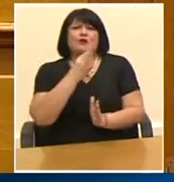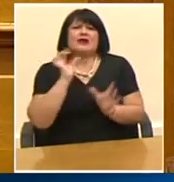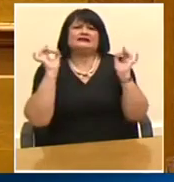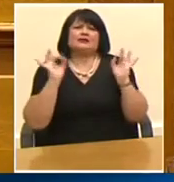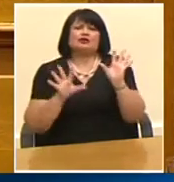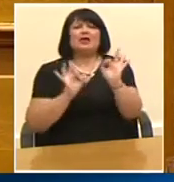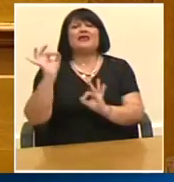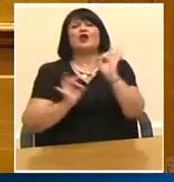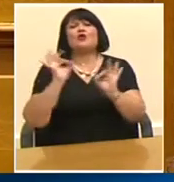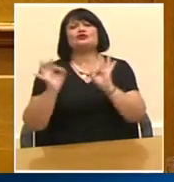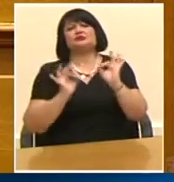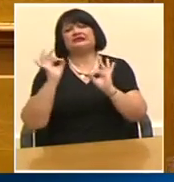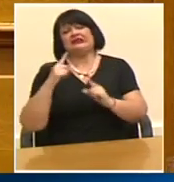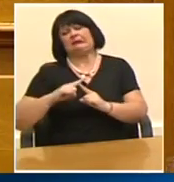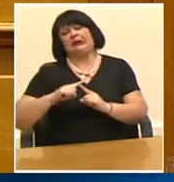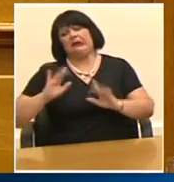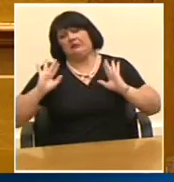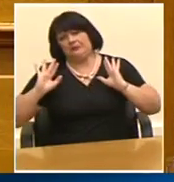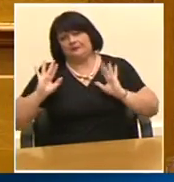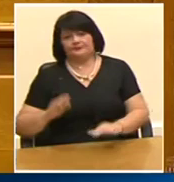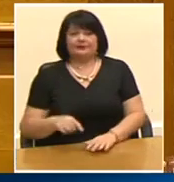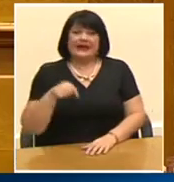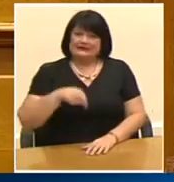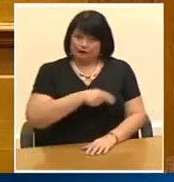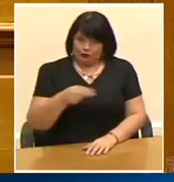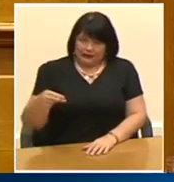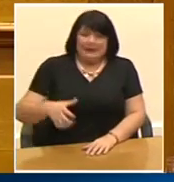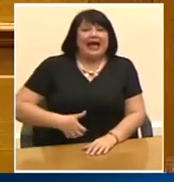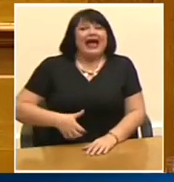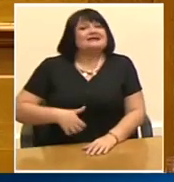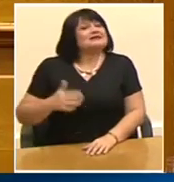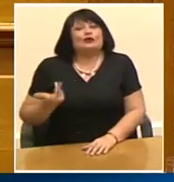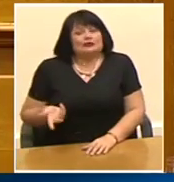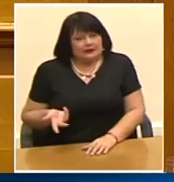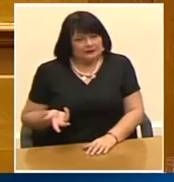Το αστείο όμως σε αυτή την υπόθεση το αστείο σε αυτή την υπόθεση